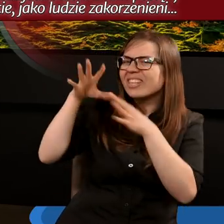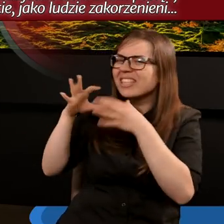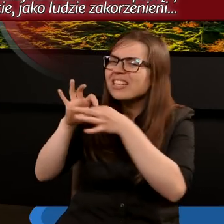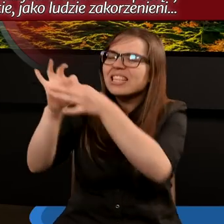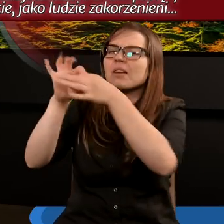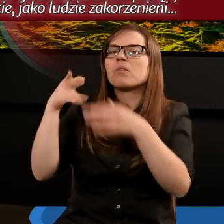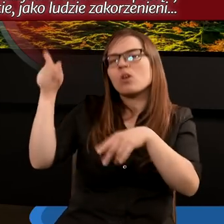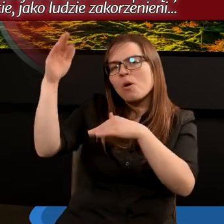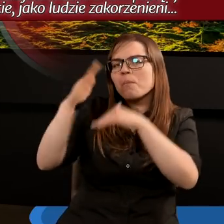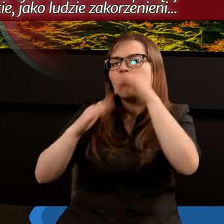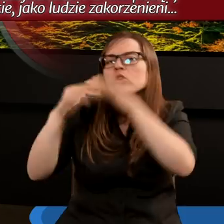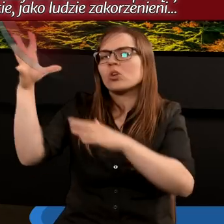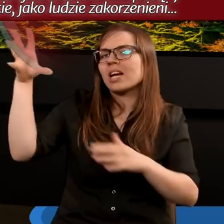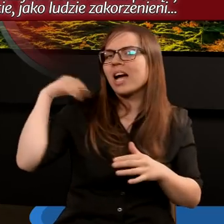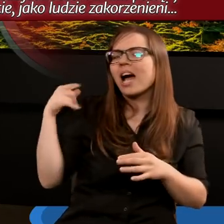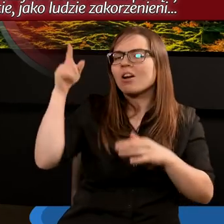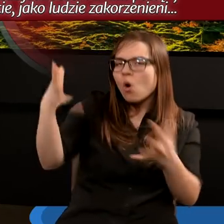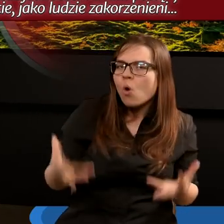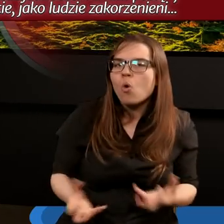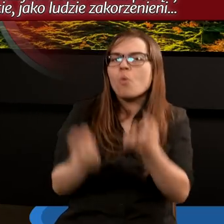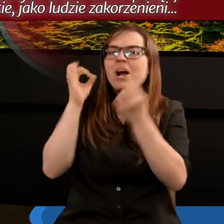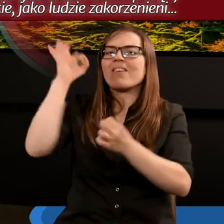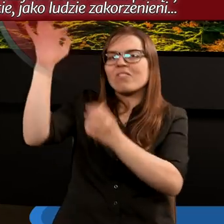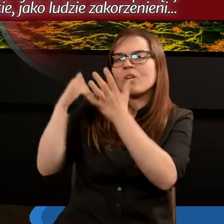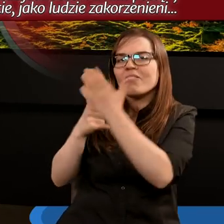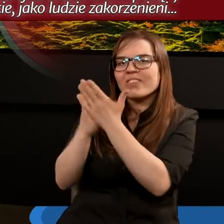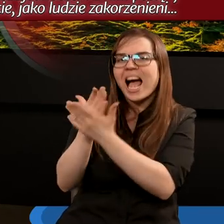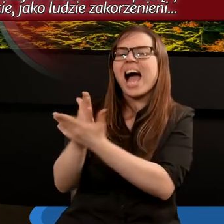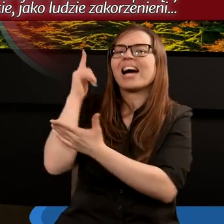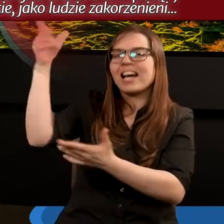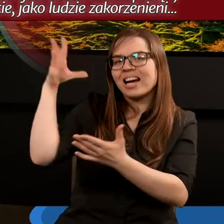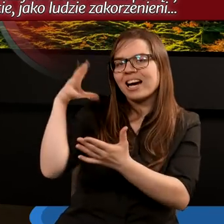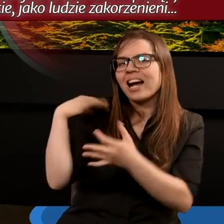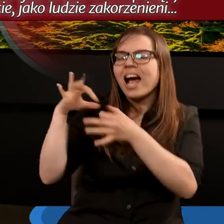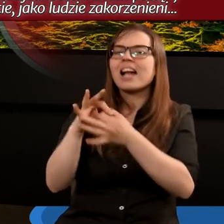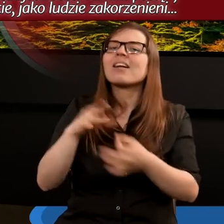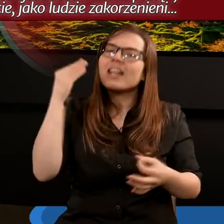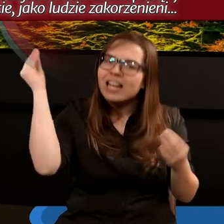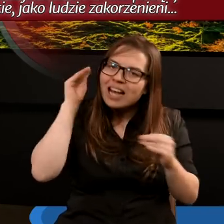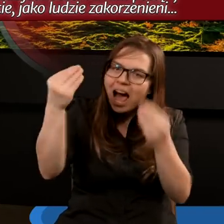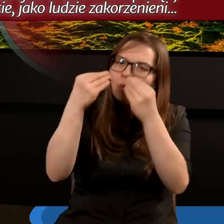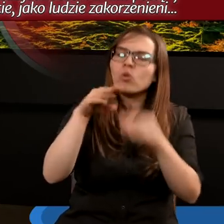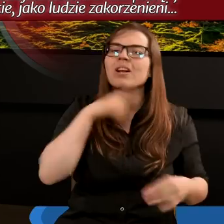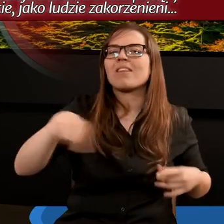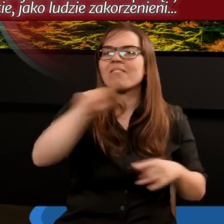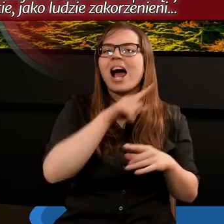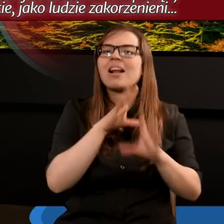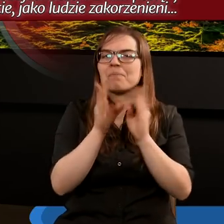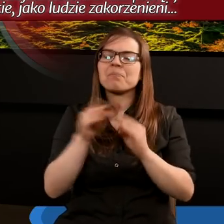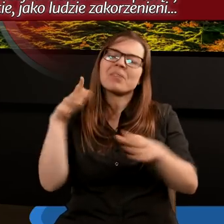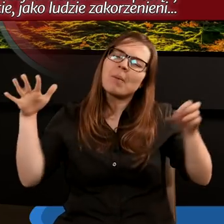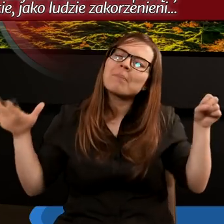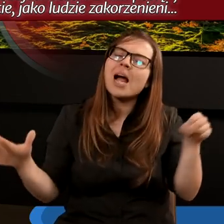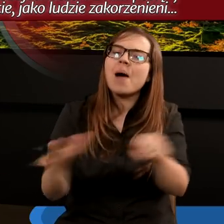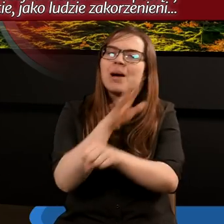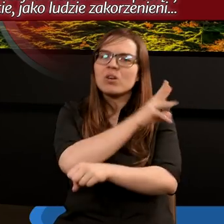jako ci, którzy się w Nim budują i w Nim umacniają swą wiarę zgodnie z tym, jak Was nauczono. Przy tym zaś niech